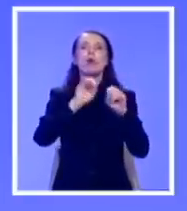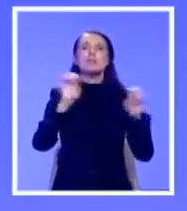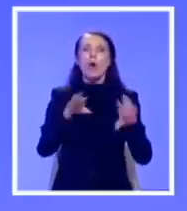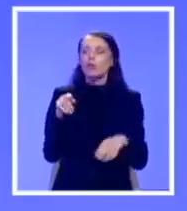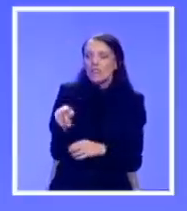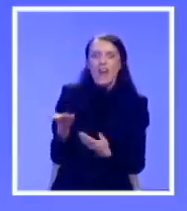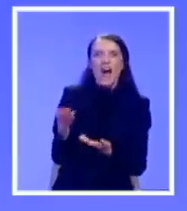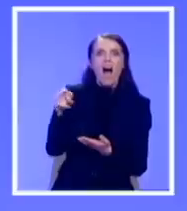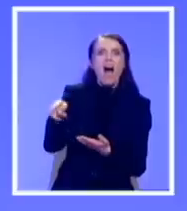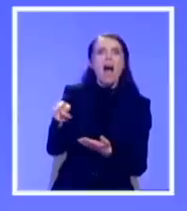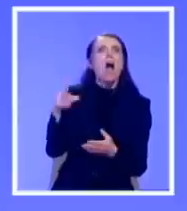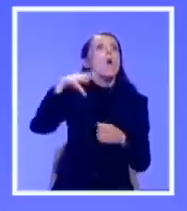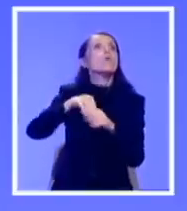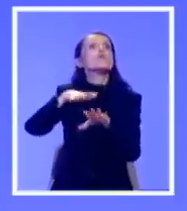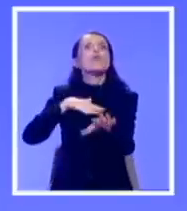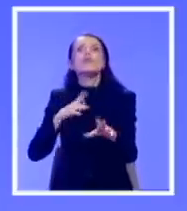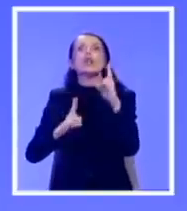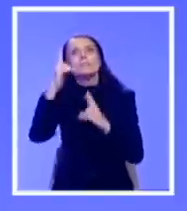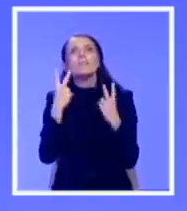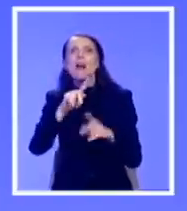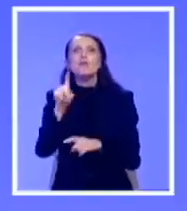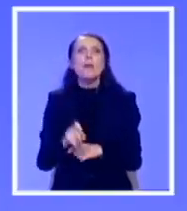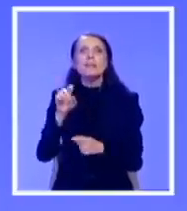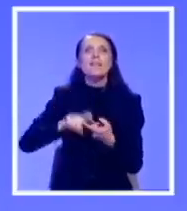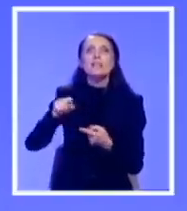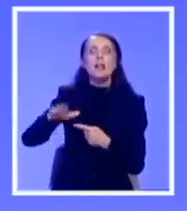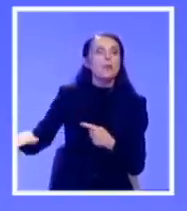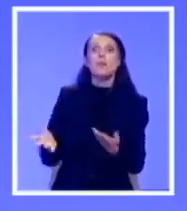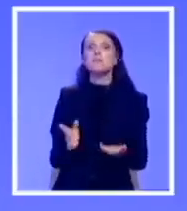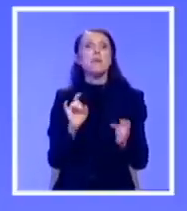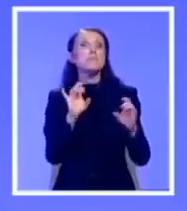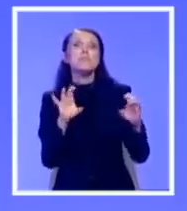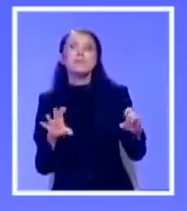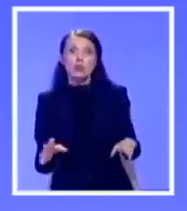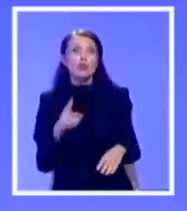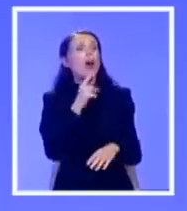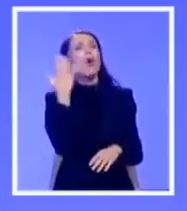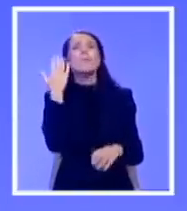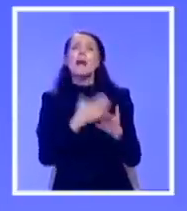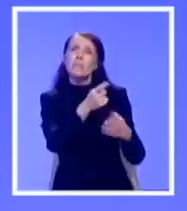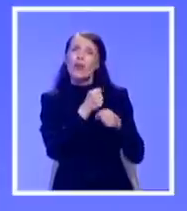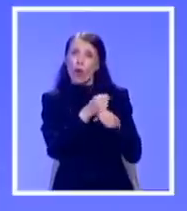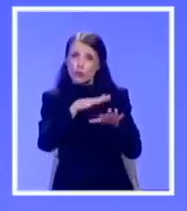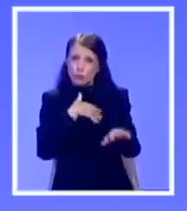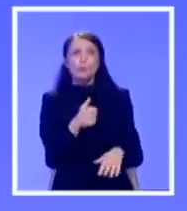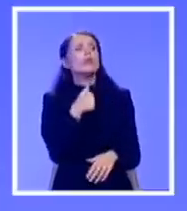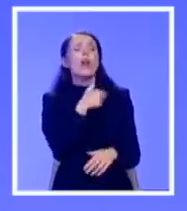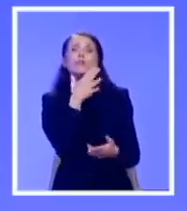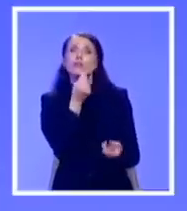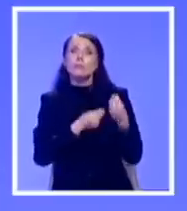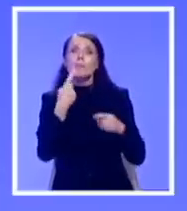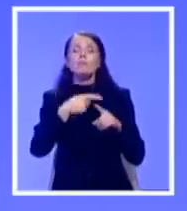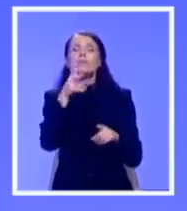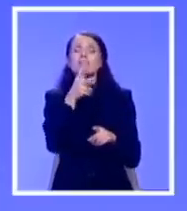Miševi, na primjer. Dakle, nova pitanja morat će da nam odgovore poslanici prethodnog saziva u Skupštini. Ja ću se lično boriti da se naglasanje vrate i predlog zakona o